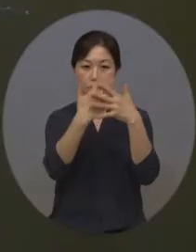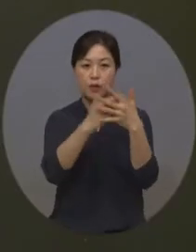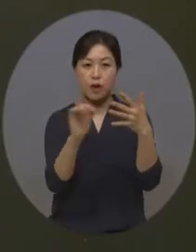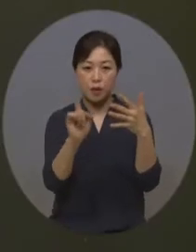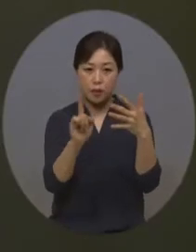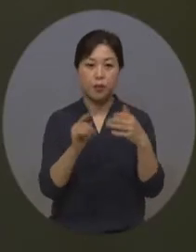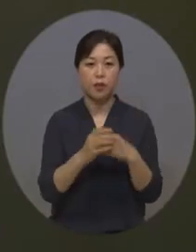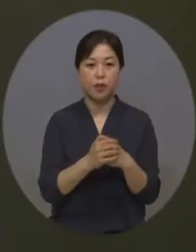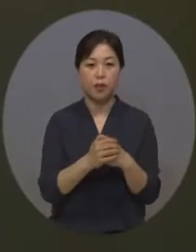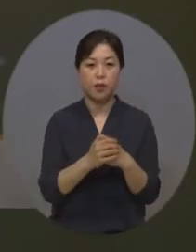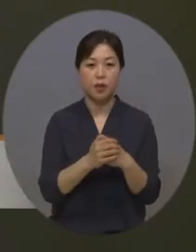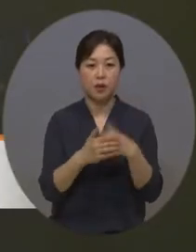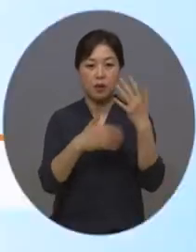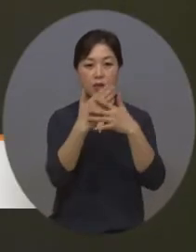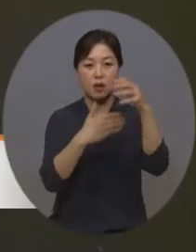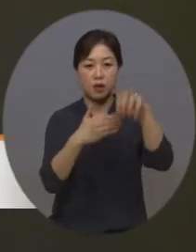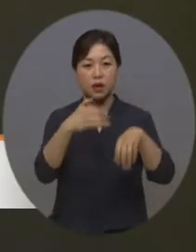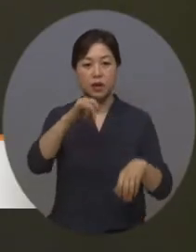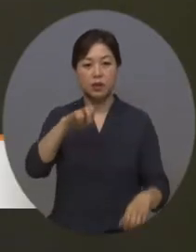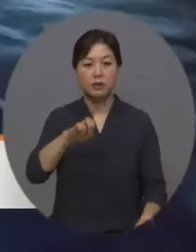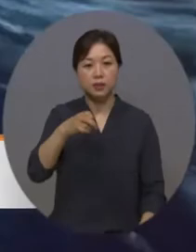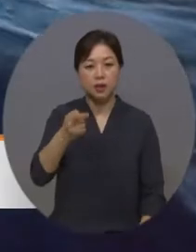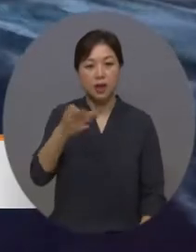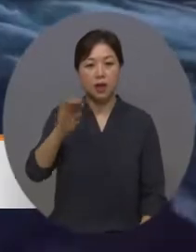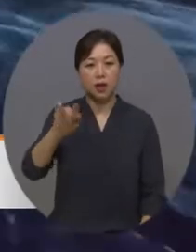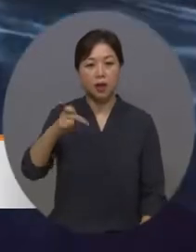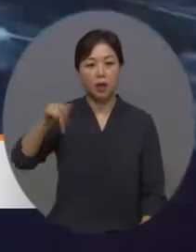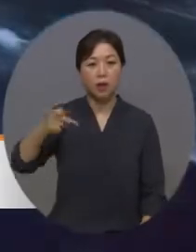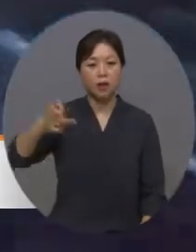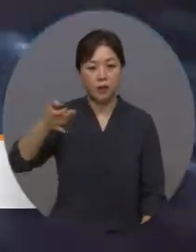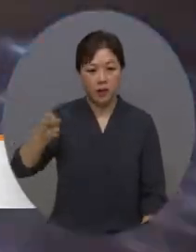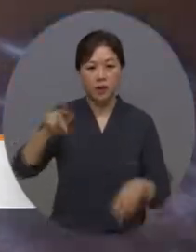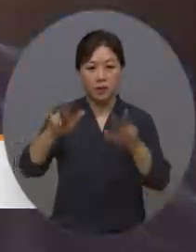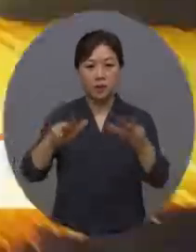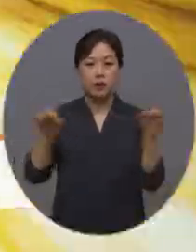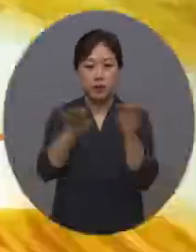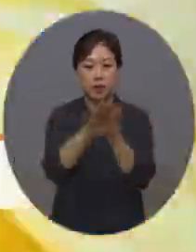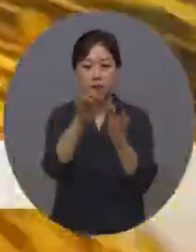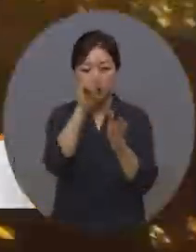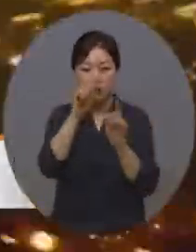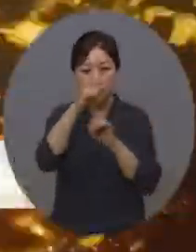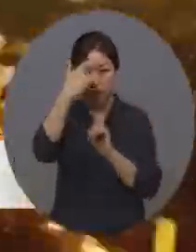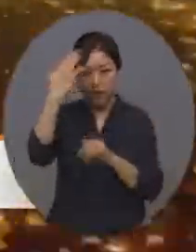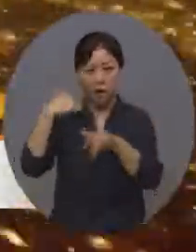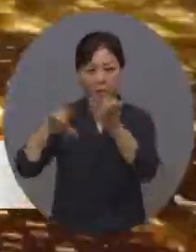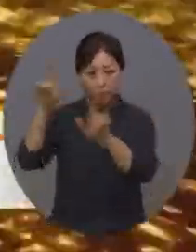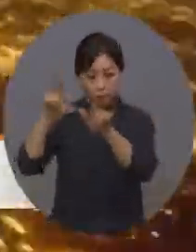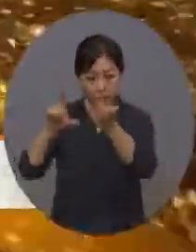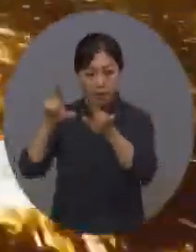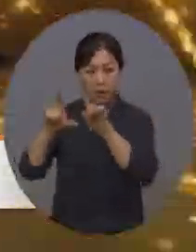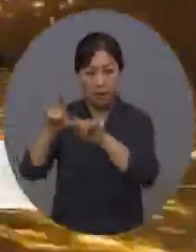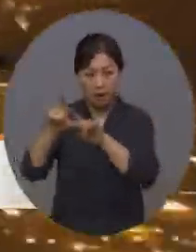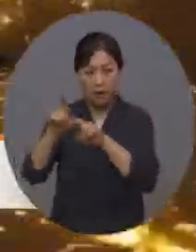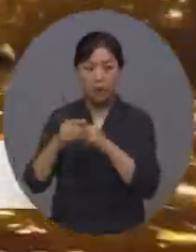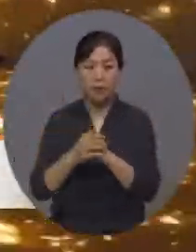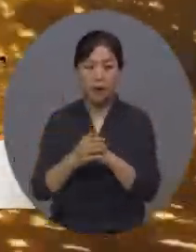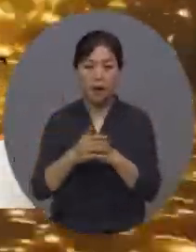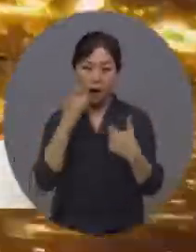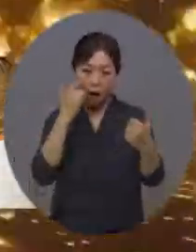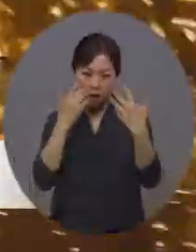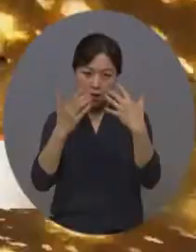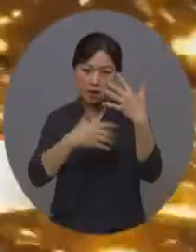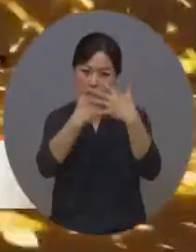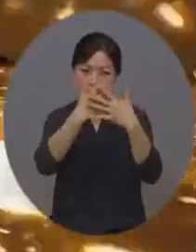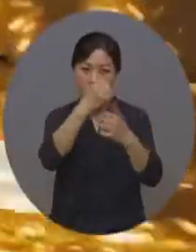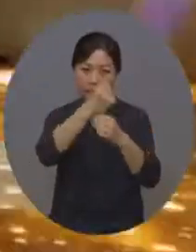디지털 영상관의 김제 벽골제며, 지금은 상실한 김제 벽골제의 옛 모습을 실감콘텐츠로 제작해